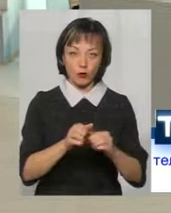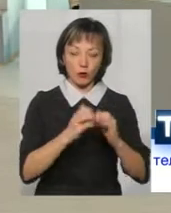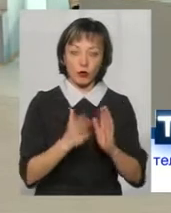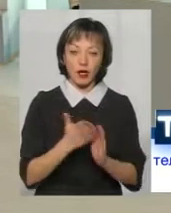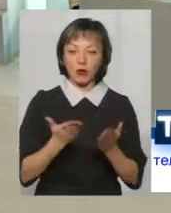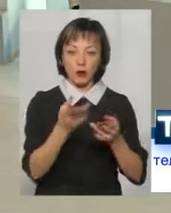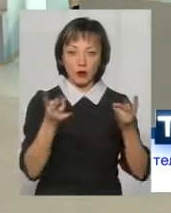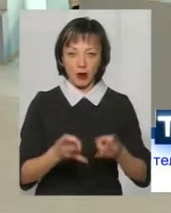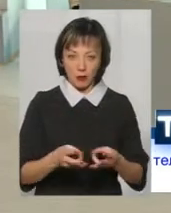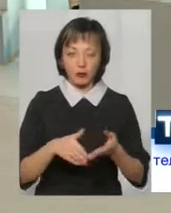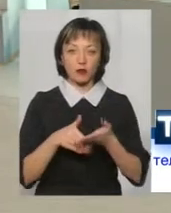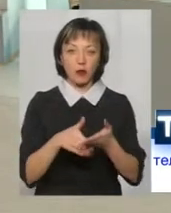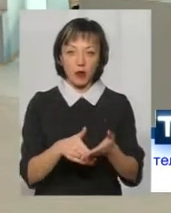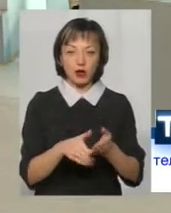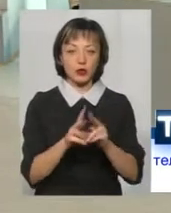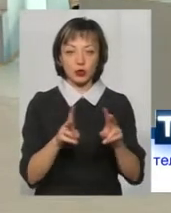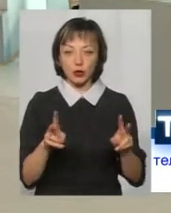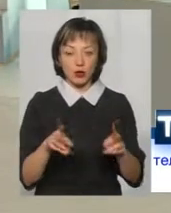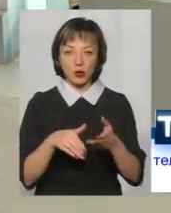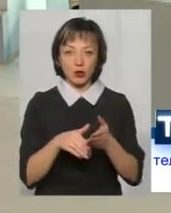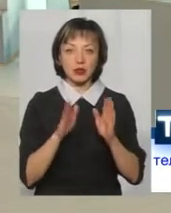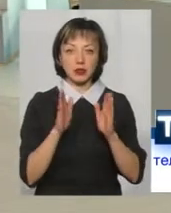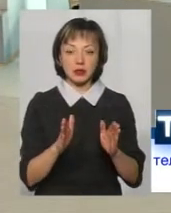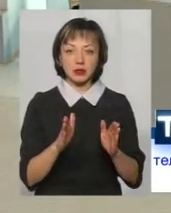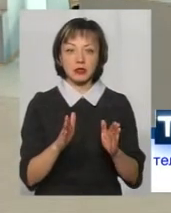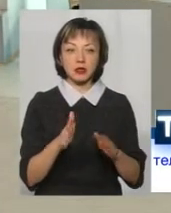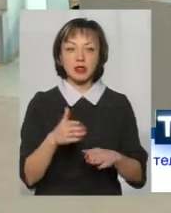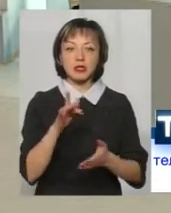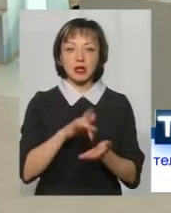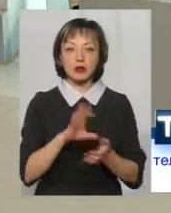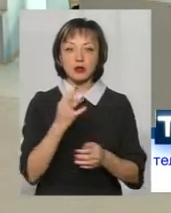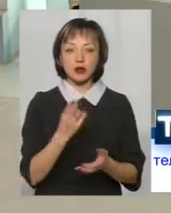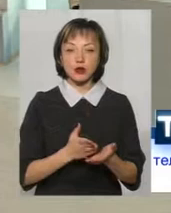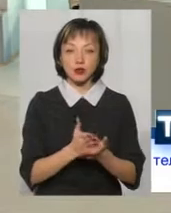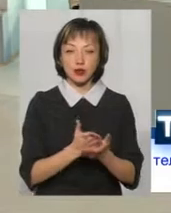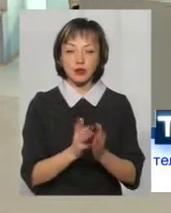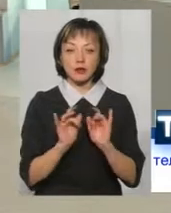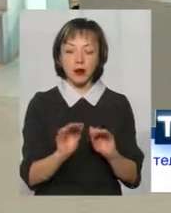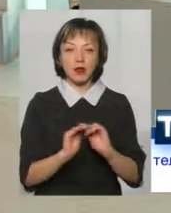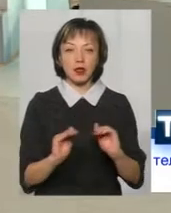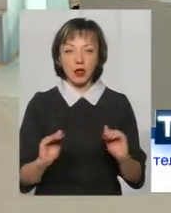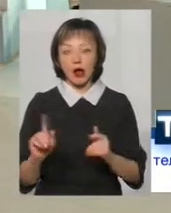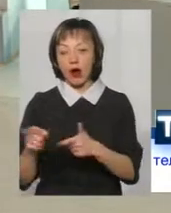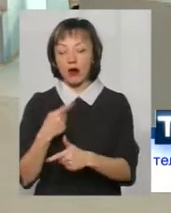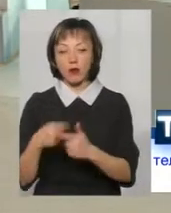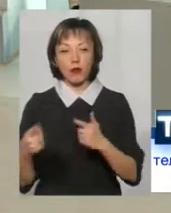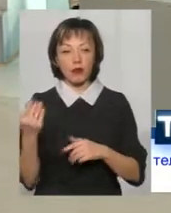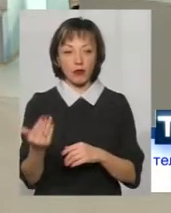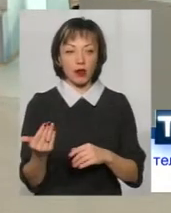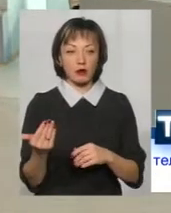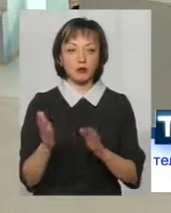Якщо вам треба, ми вам допомагаємо. Ніхто не допомагає, допомагає Центр соціальних служб і служба у справах дітей. Або ви